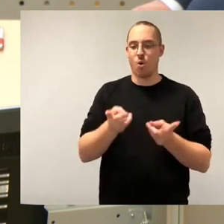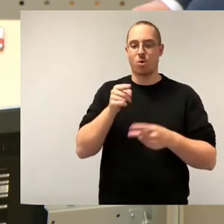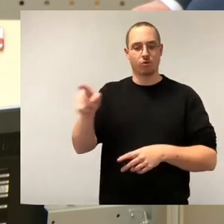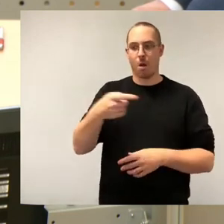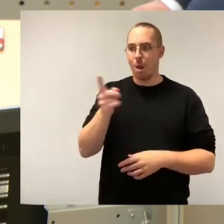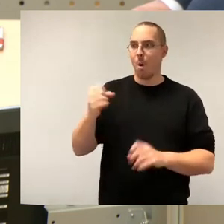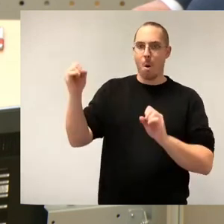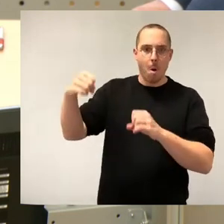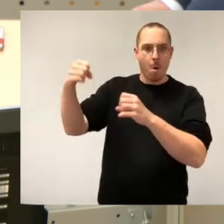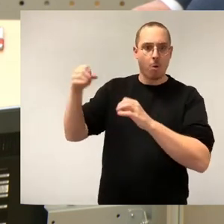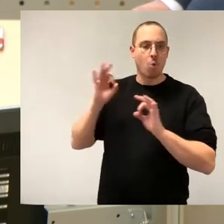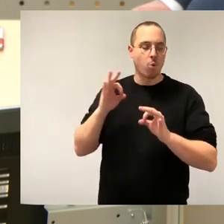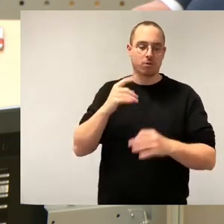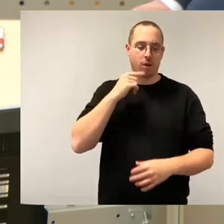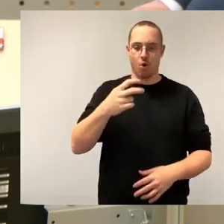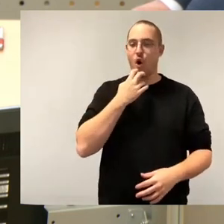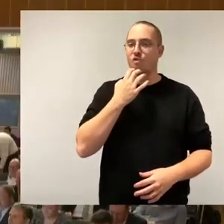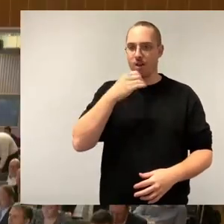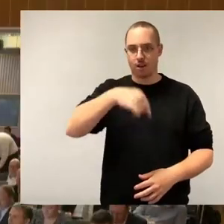hier im Rat genauso halten. Vielen Dank.